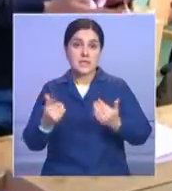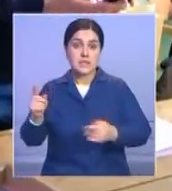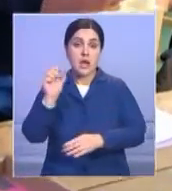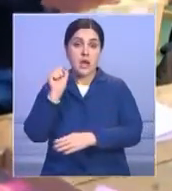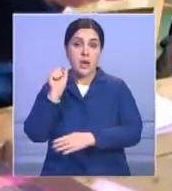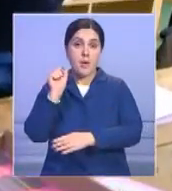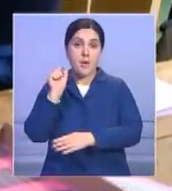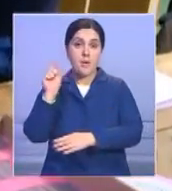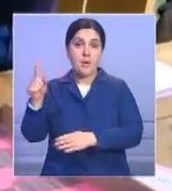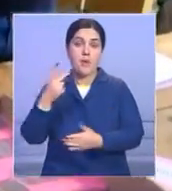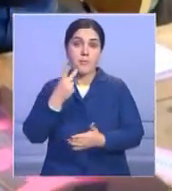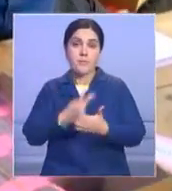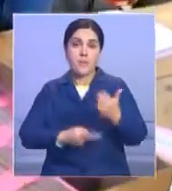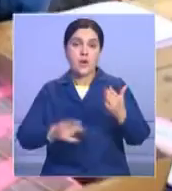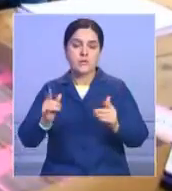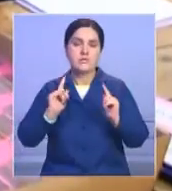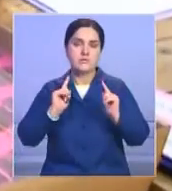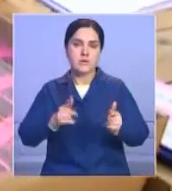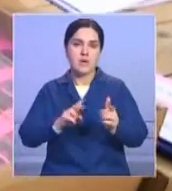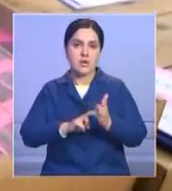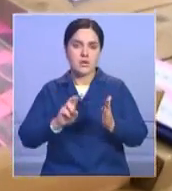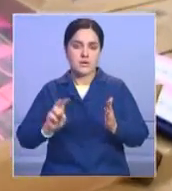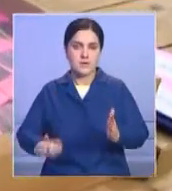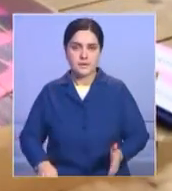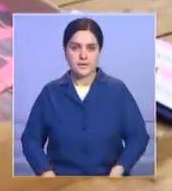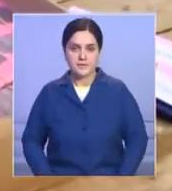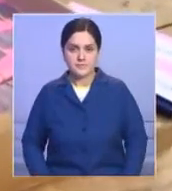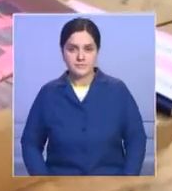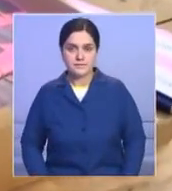победы противников реформы готов уйти в отставку.